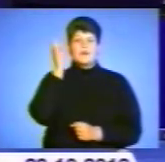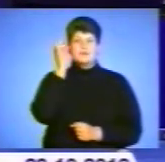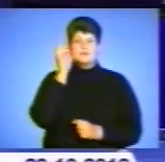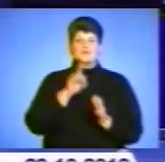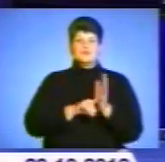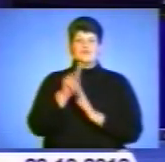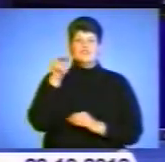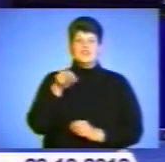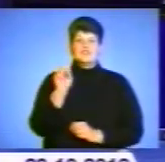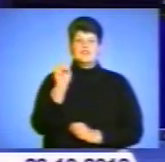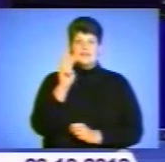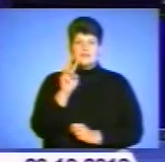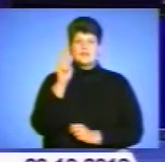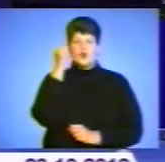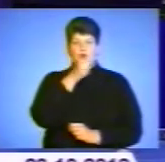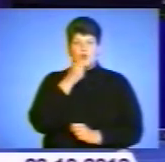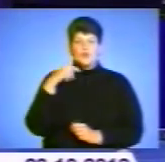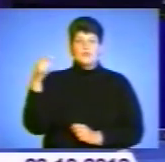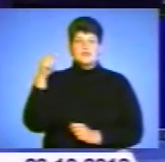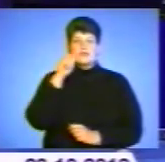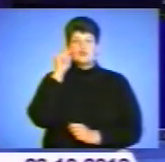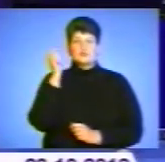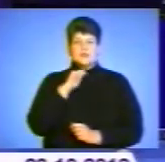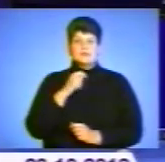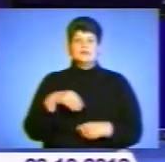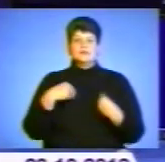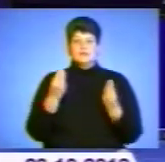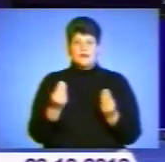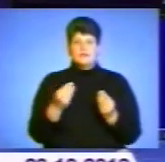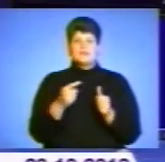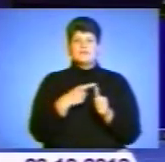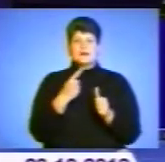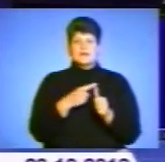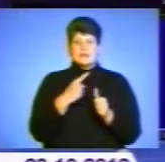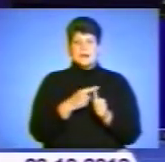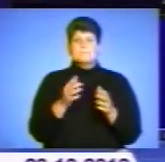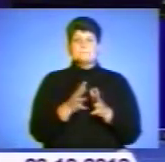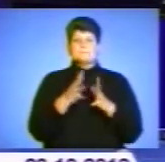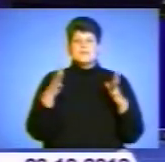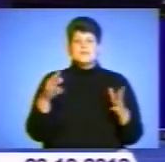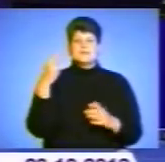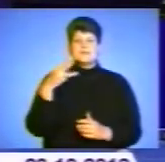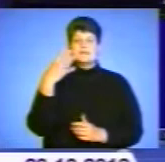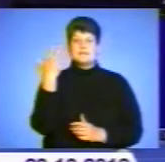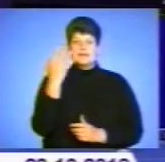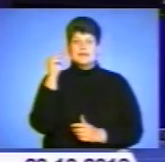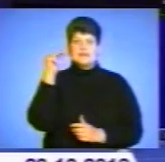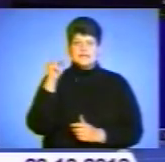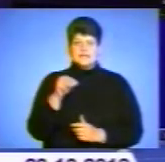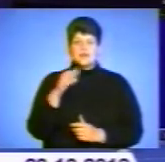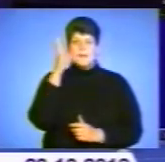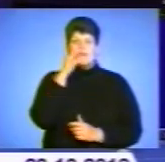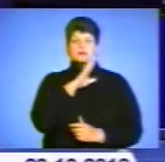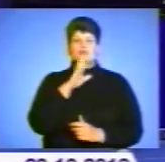2012 року президент України Віктор Янукович присвоюв почесне звання понад 35 тисячам багатодітних